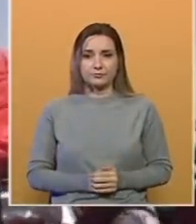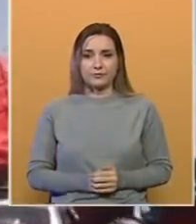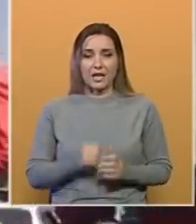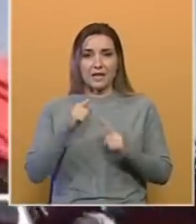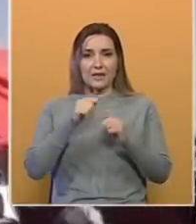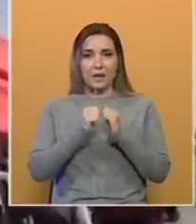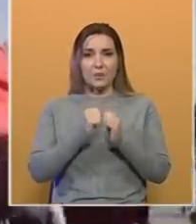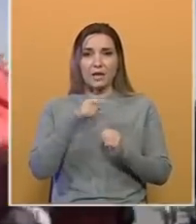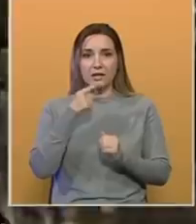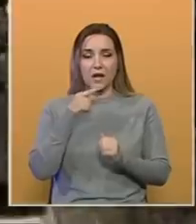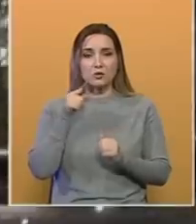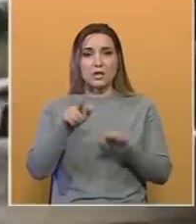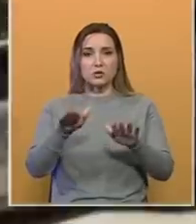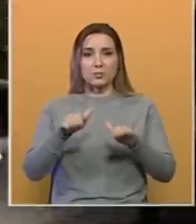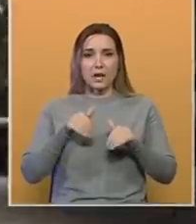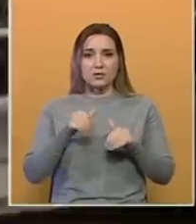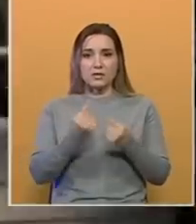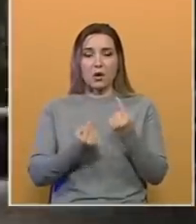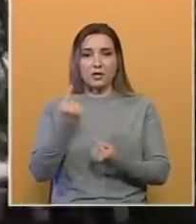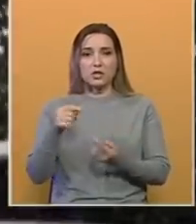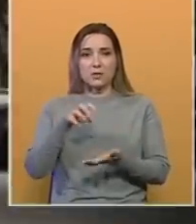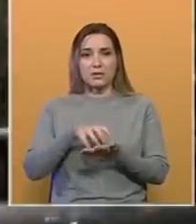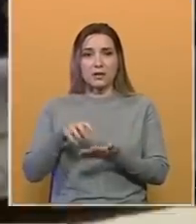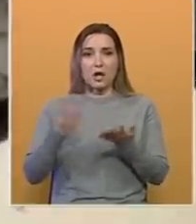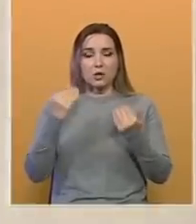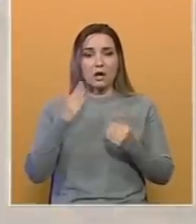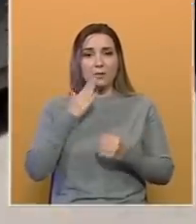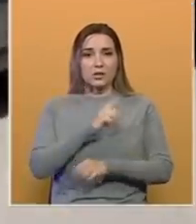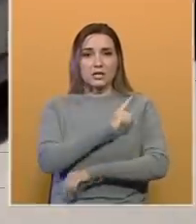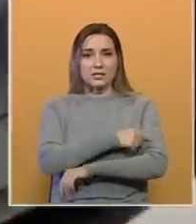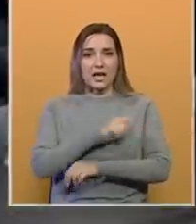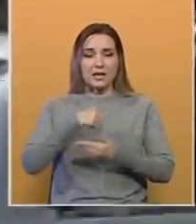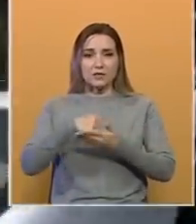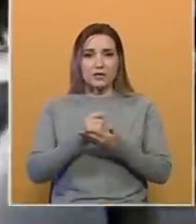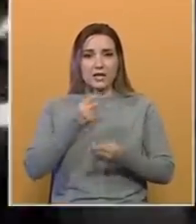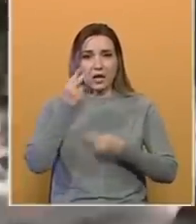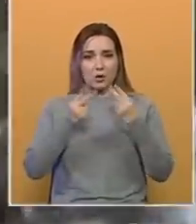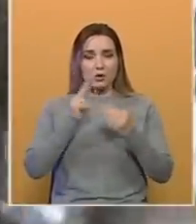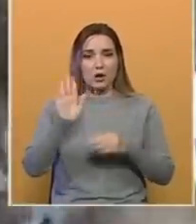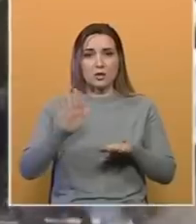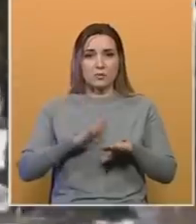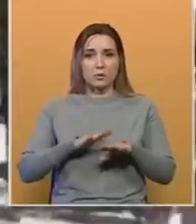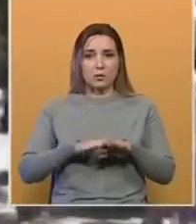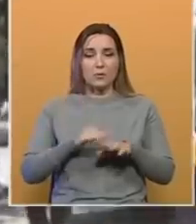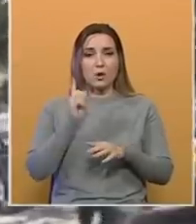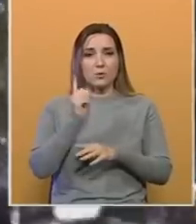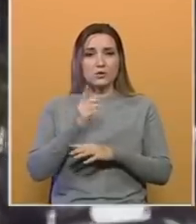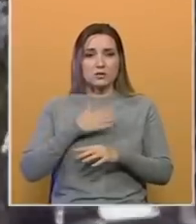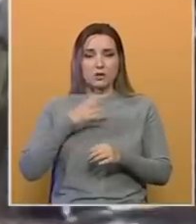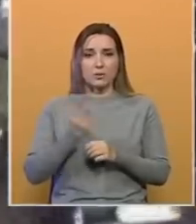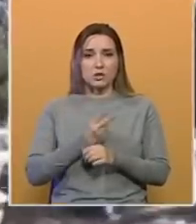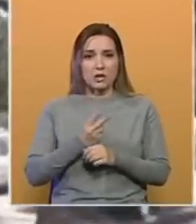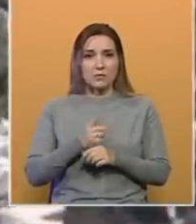Talibani kažu da su je preuzeli na određenim dijelovima, dok američke snage tvrde da je kontrola u njihovim rukama, uz upozorenje svojim